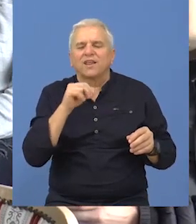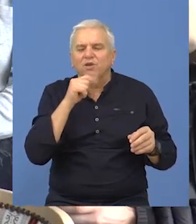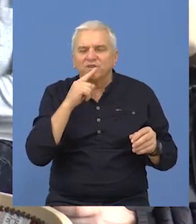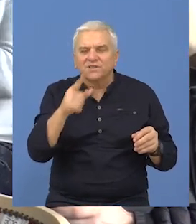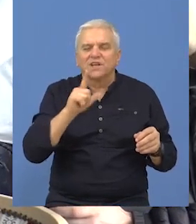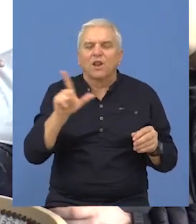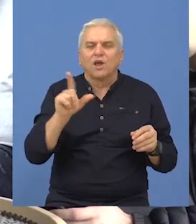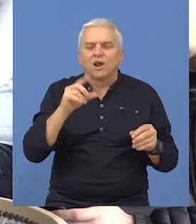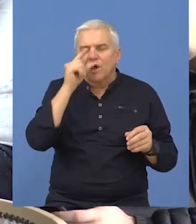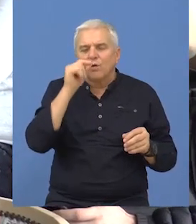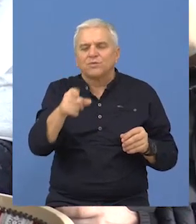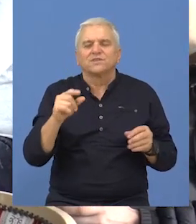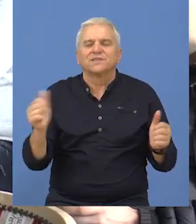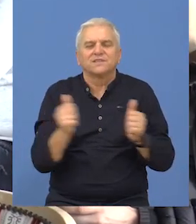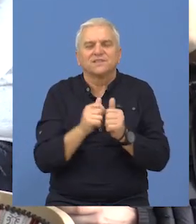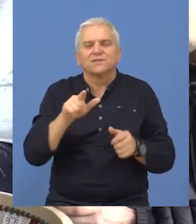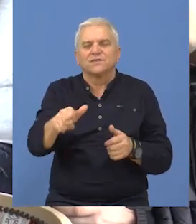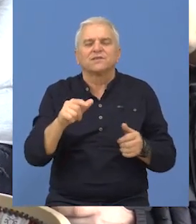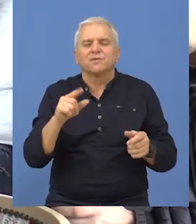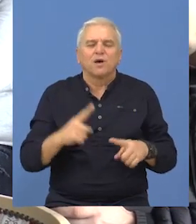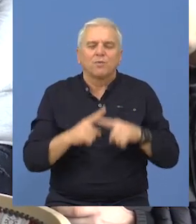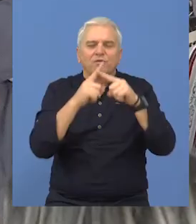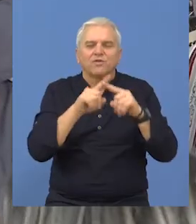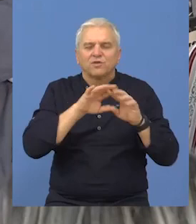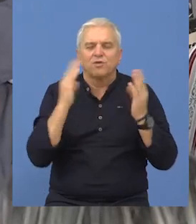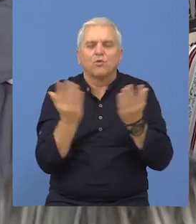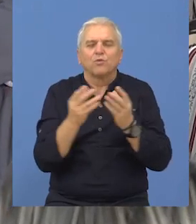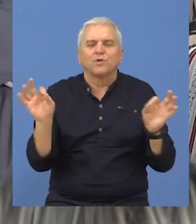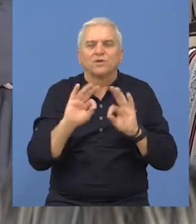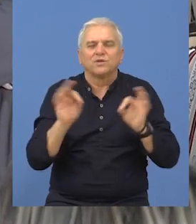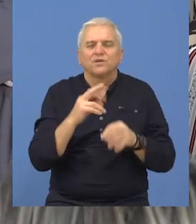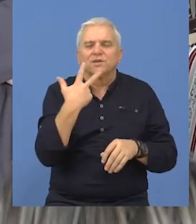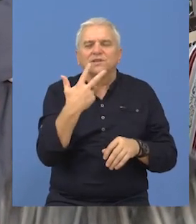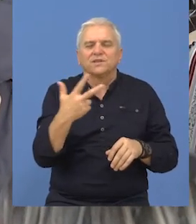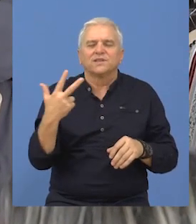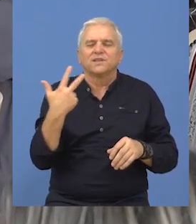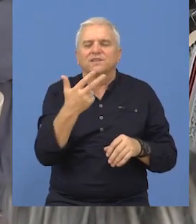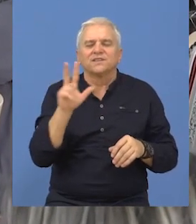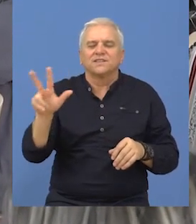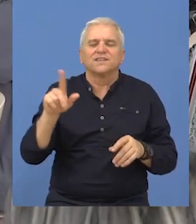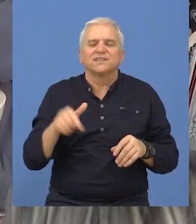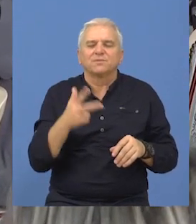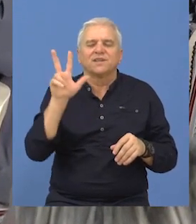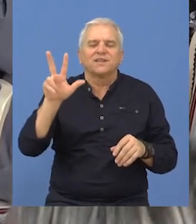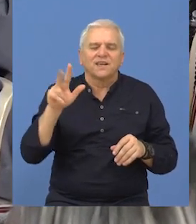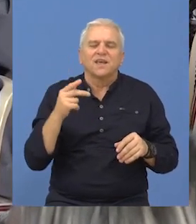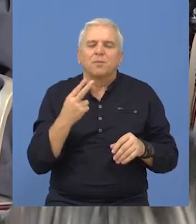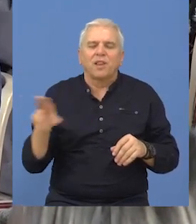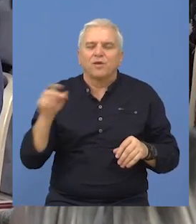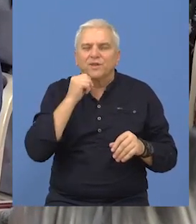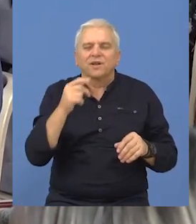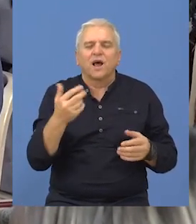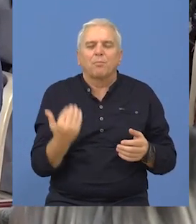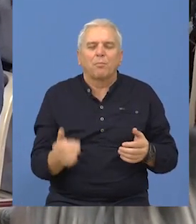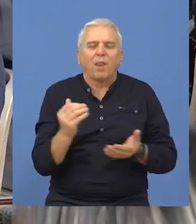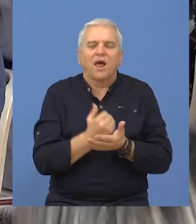Radojević i dodao da je lokalna samouprava zajedno sa tim povećanjem ukupno obezbedila 33,3 miliona dinara